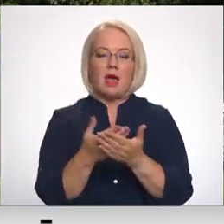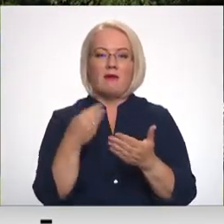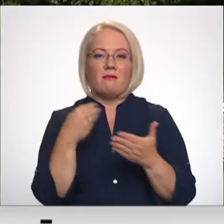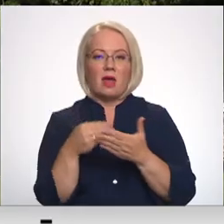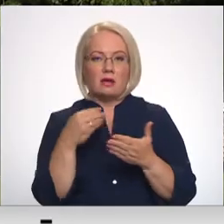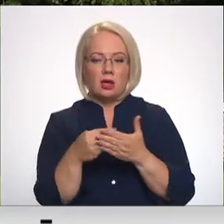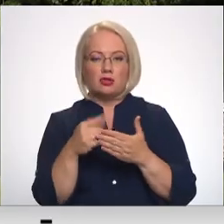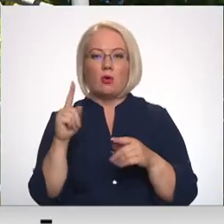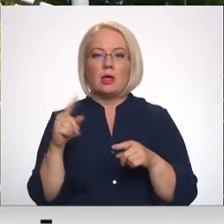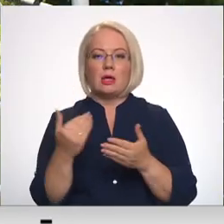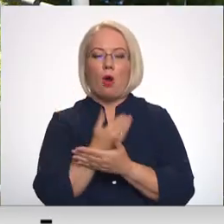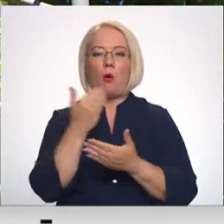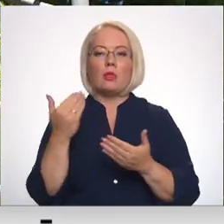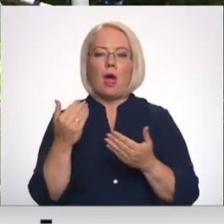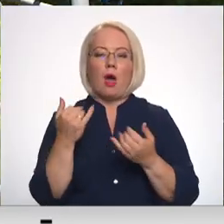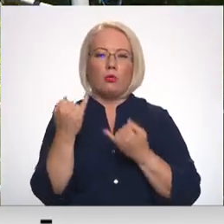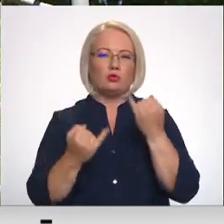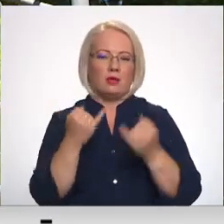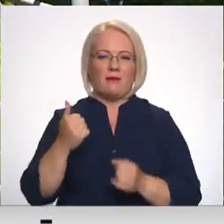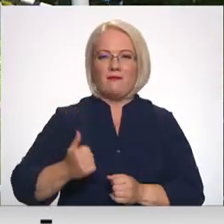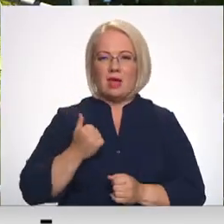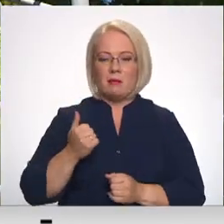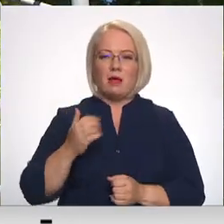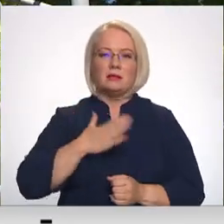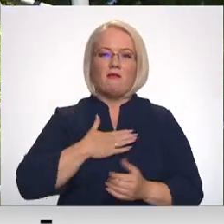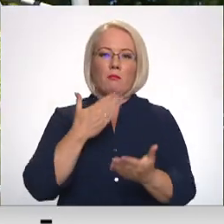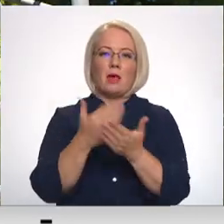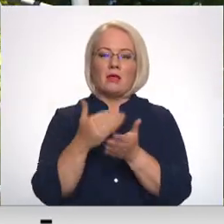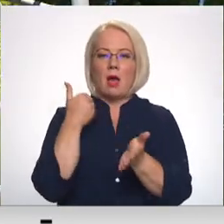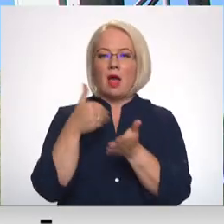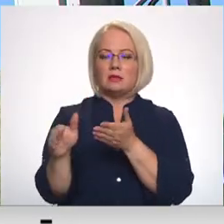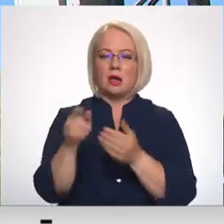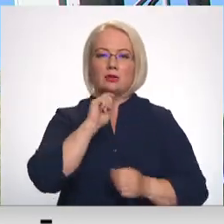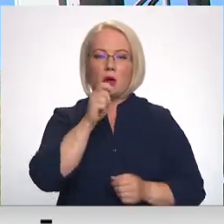iespējamais jaunais uzturētājs savu piedāvājumu atsakās komentēt, kamēr nav noslēgts līgums.